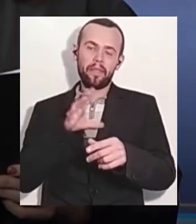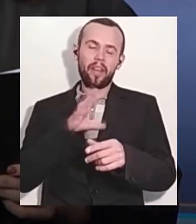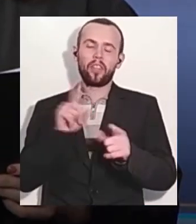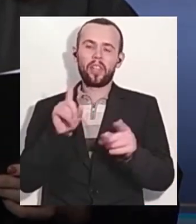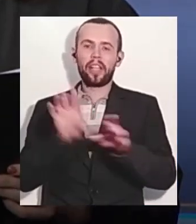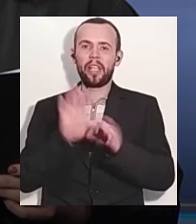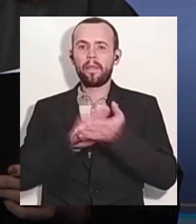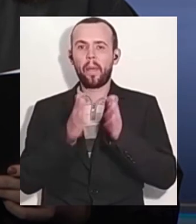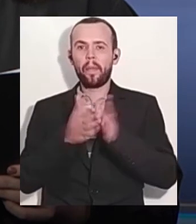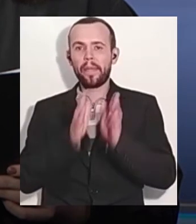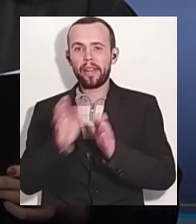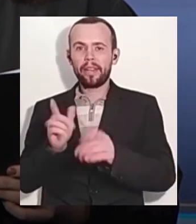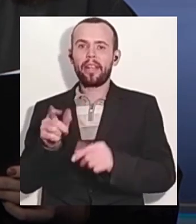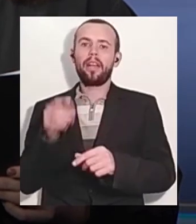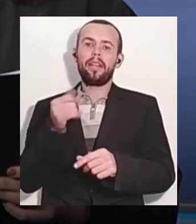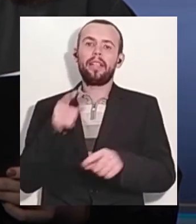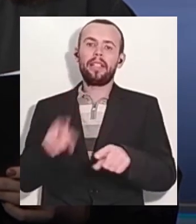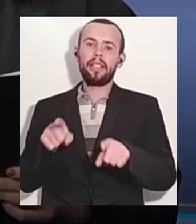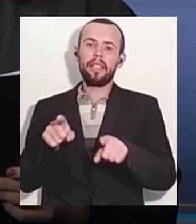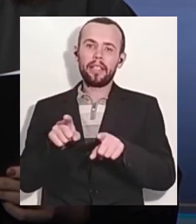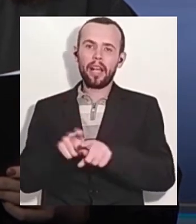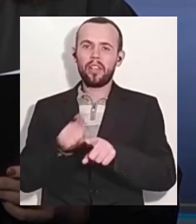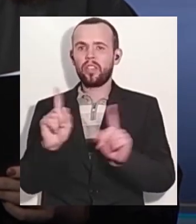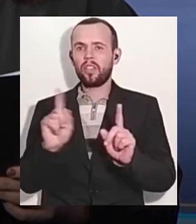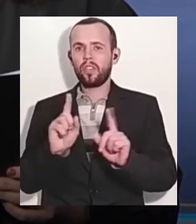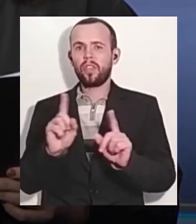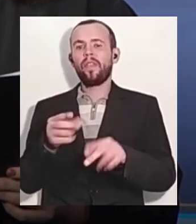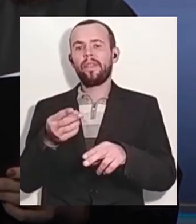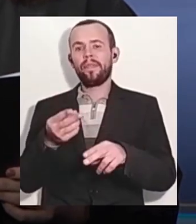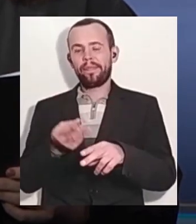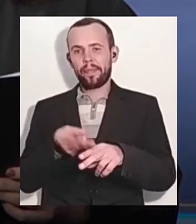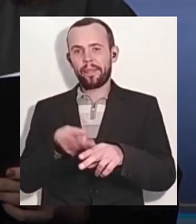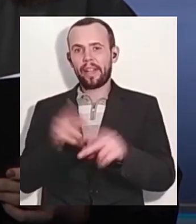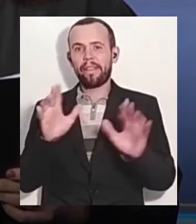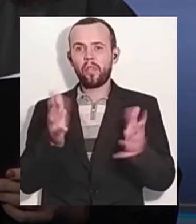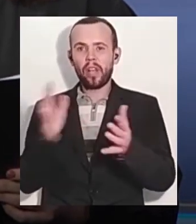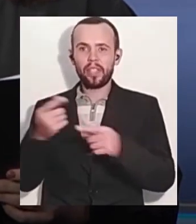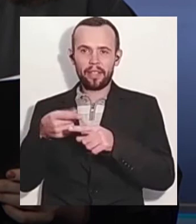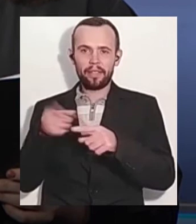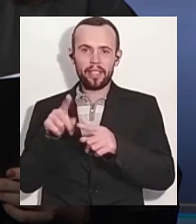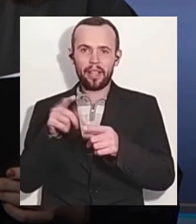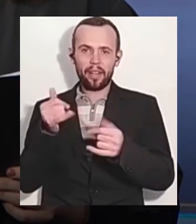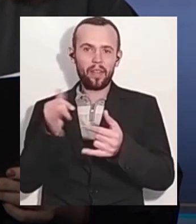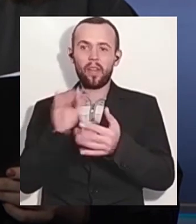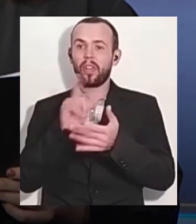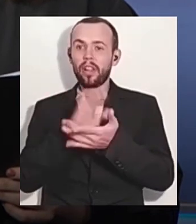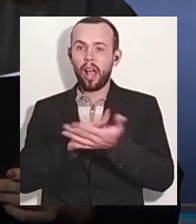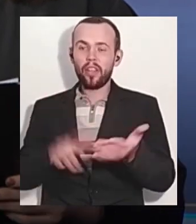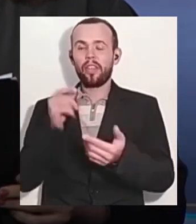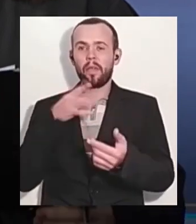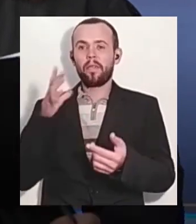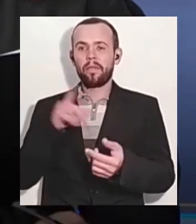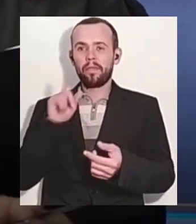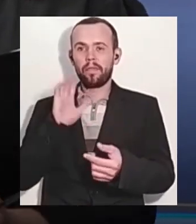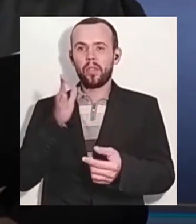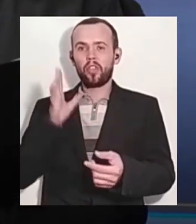інформації. Просто я ж кажу, хто прийде туди. Вони карантин повісили, наприклад, на камеру. Ось, і там